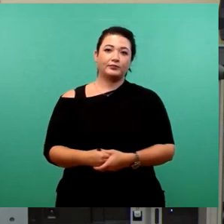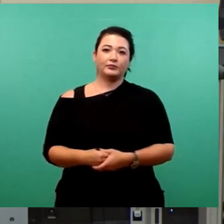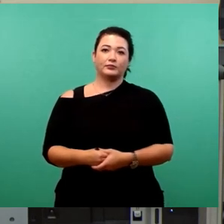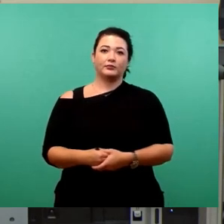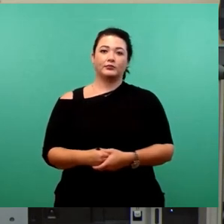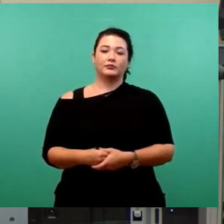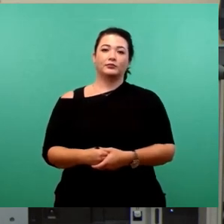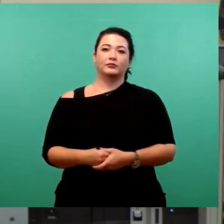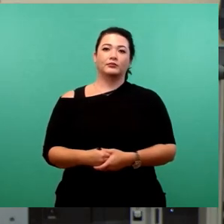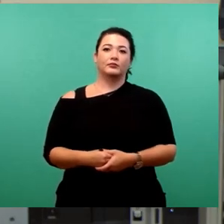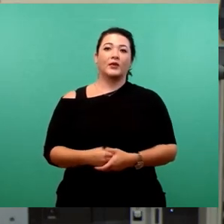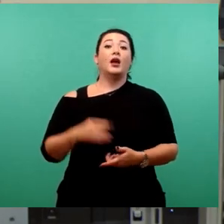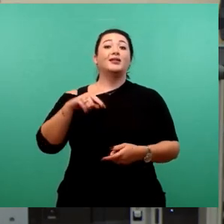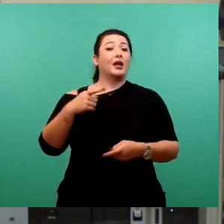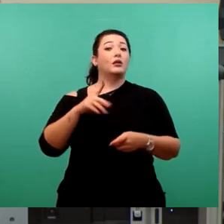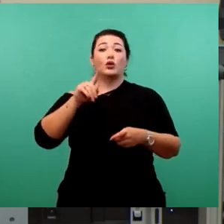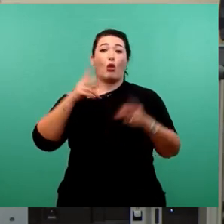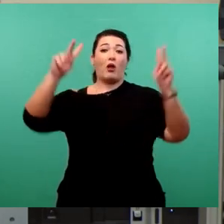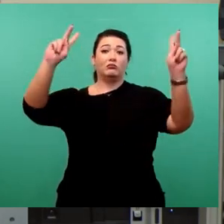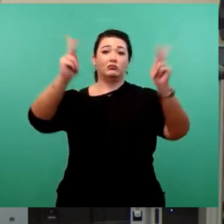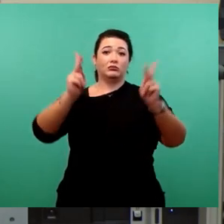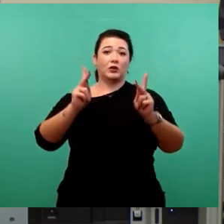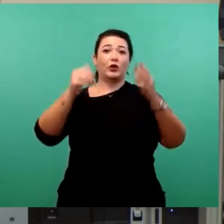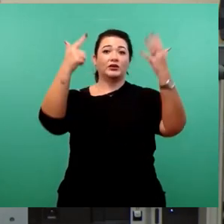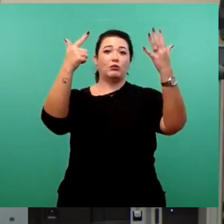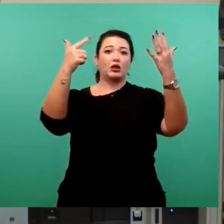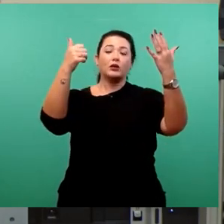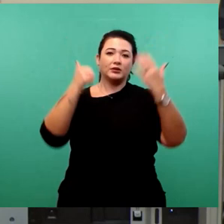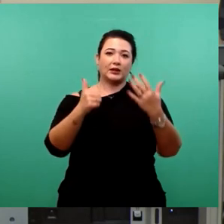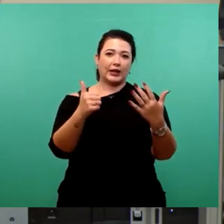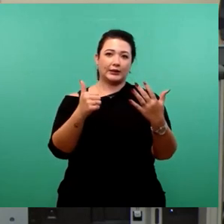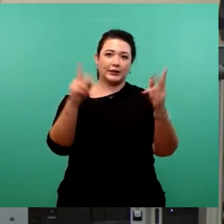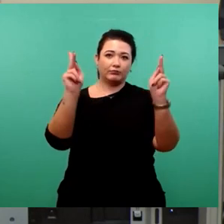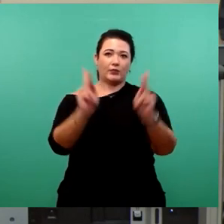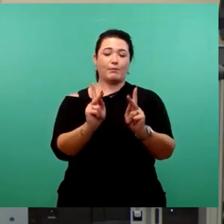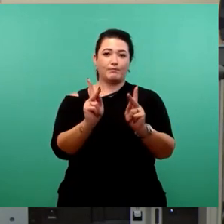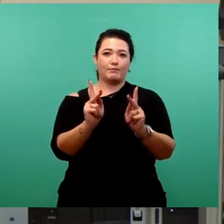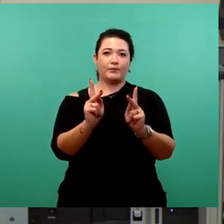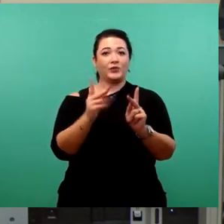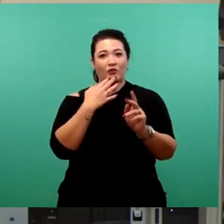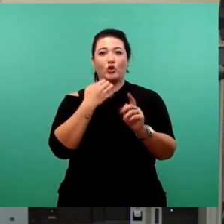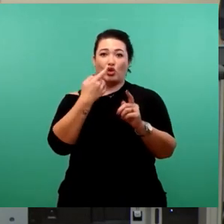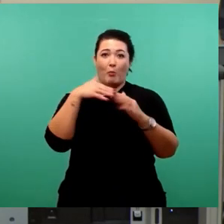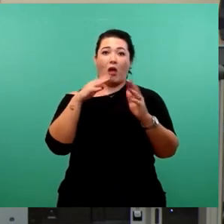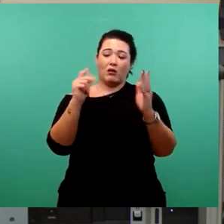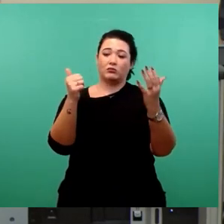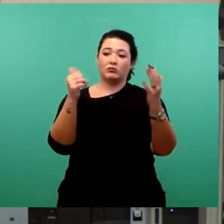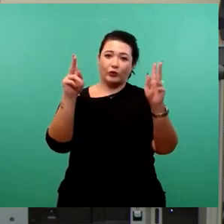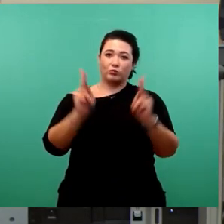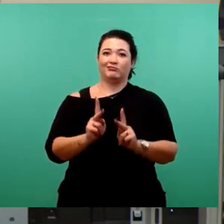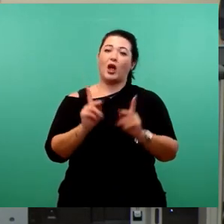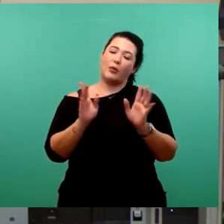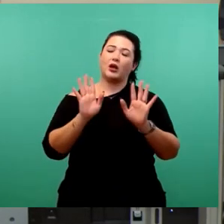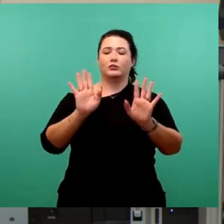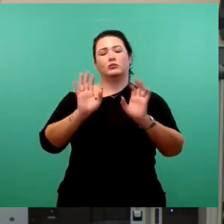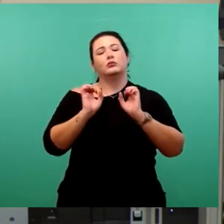Dann wurde reduziert von sieben auf sechs. Wir hätten gerne noch ein bisschen mehr gehabt, aber da will ich sogar mal nett sein und sagen, okay.